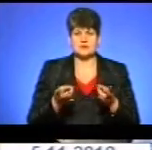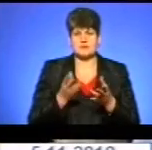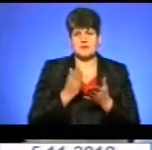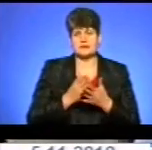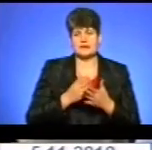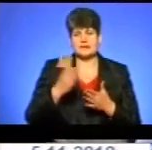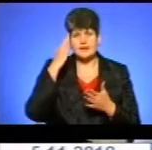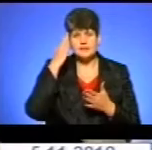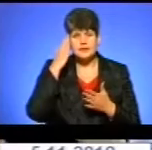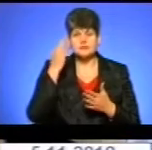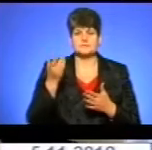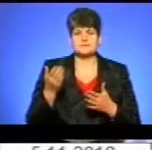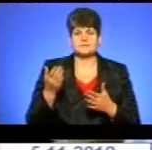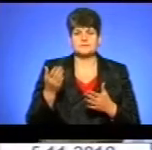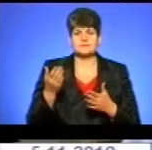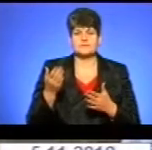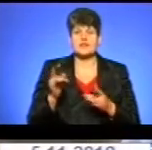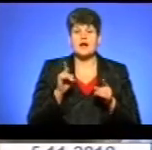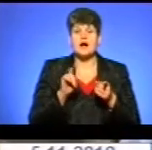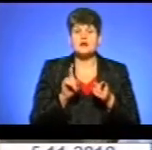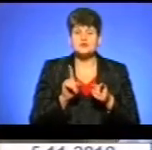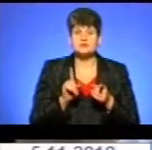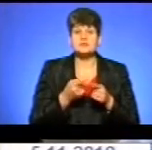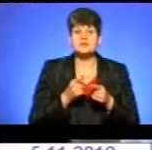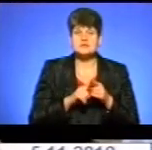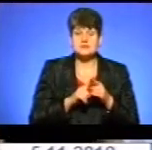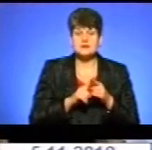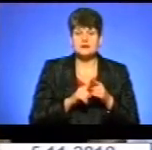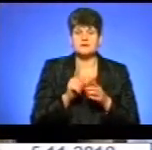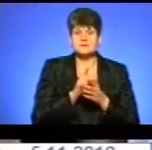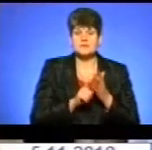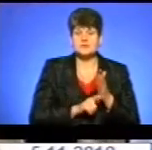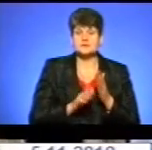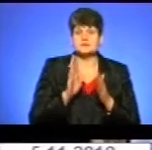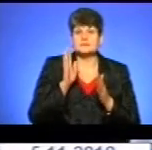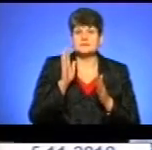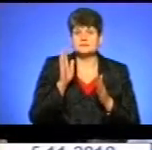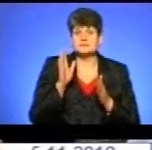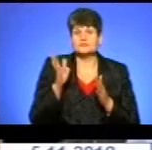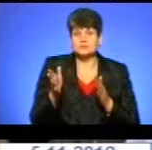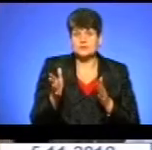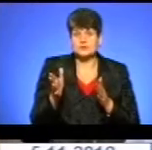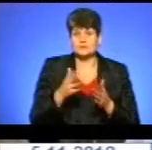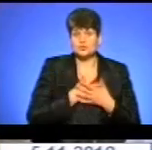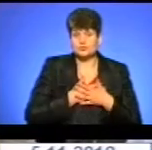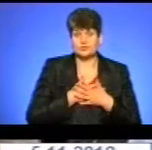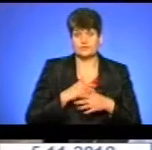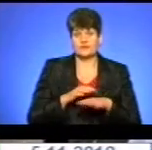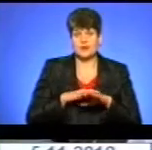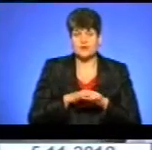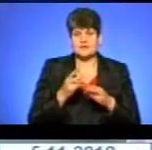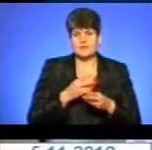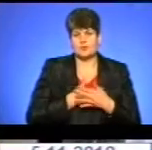так, щоб вона стала такою улюбленою в народі, це ще треба місто любити.